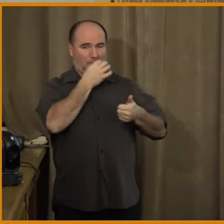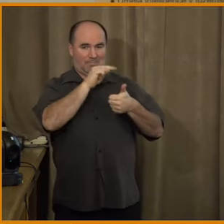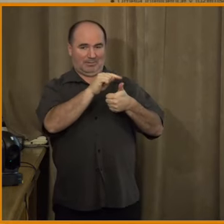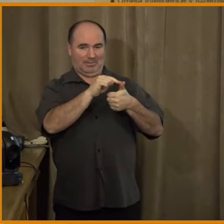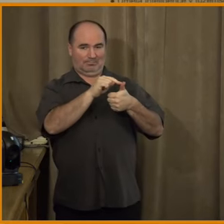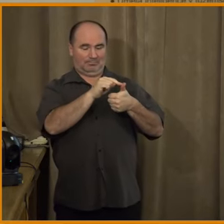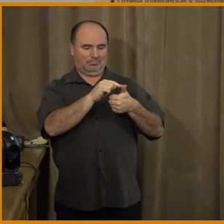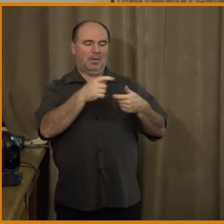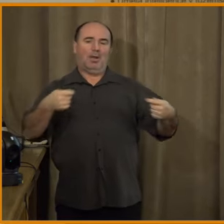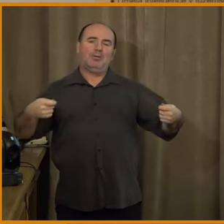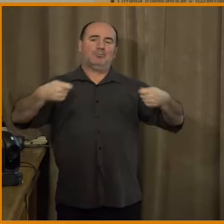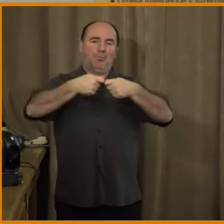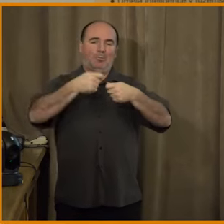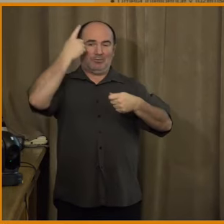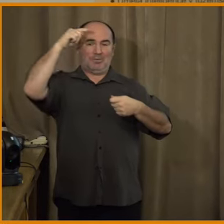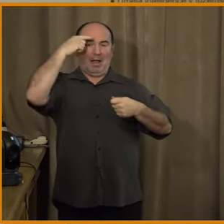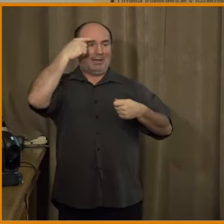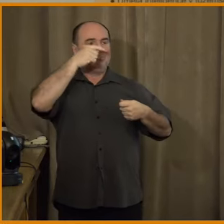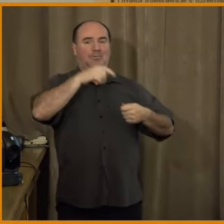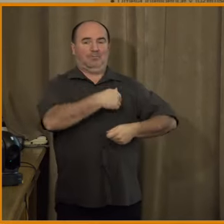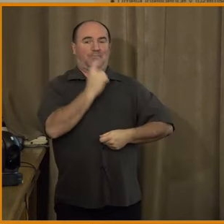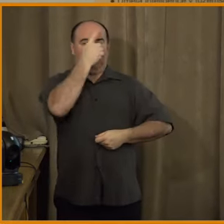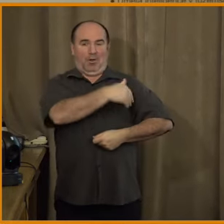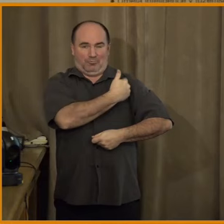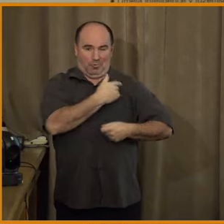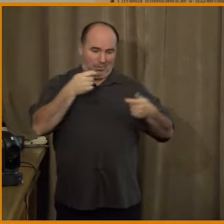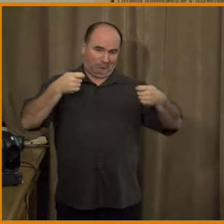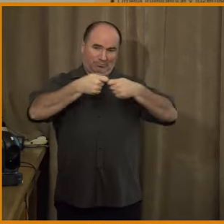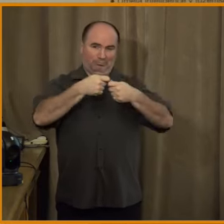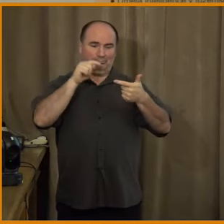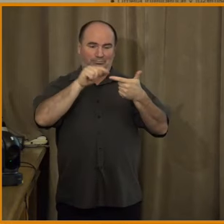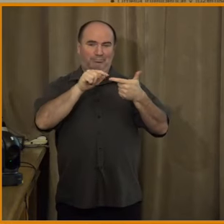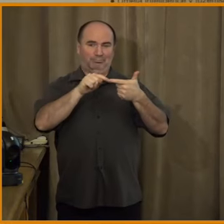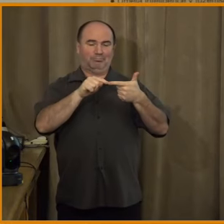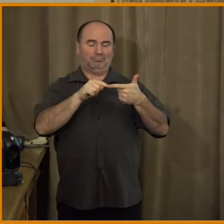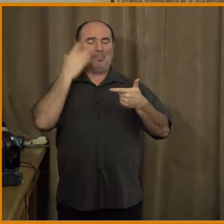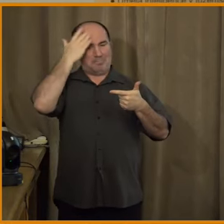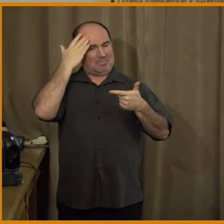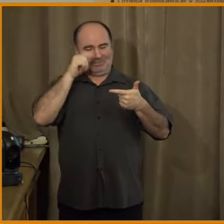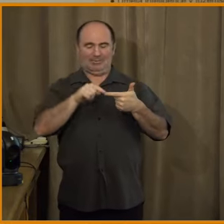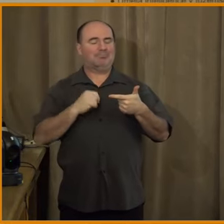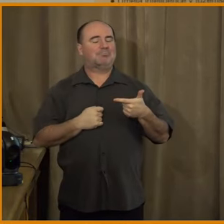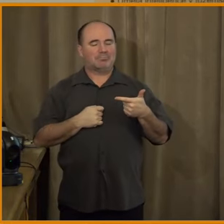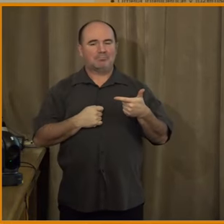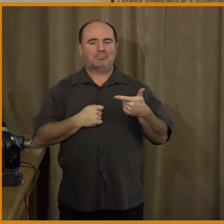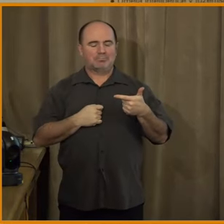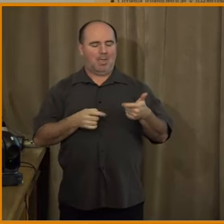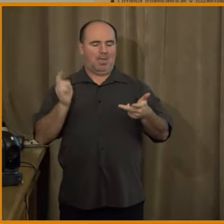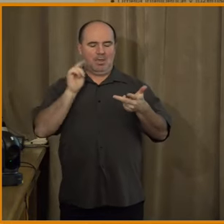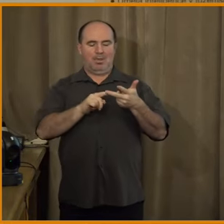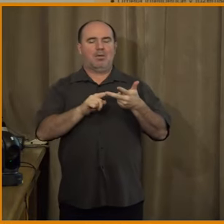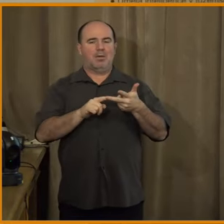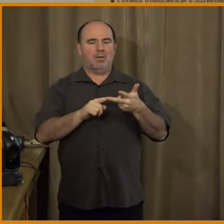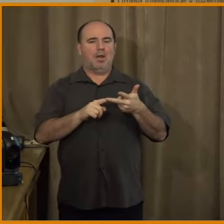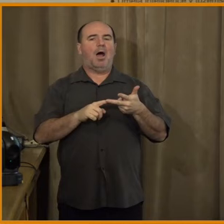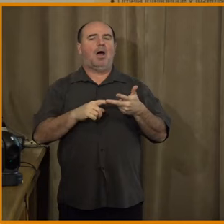spolupracovat s akademickou sférou, spolupracovat s experty, to musím říct, jinak bych si tady potřezávala větev, nebo jak se to říká, ale